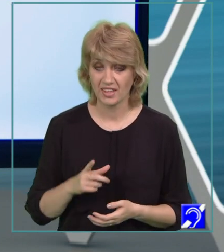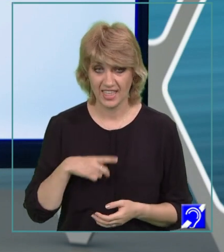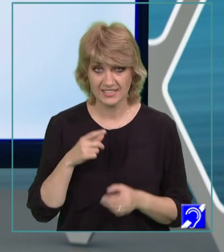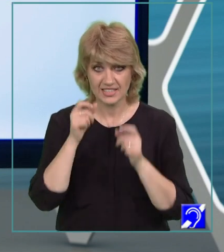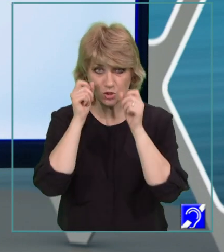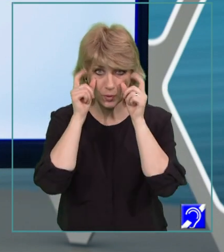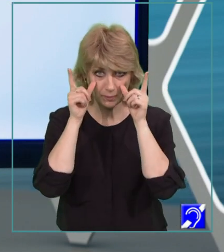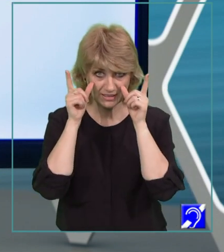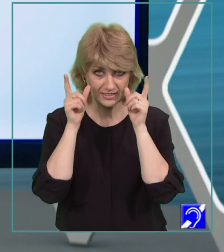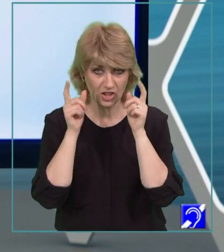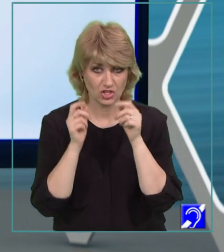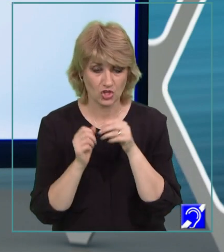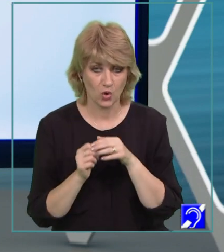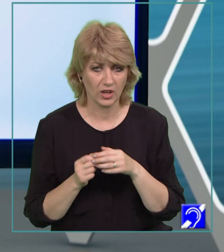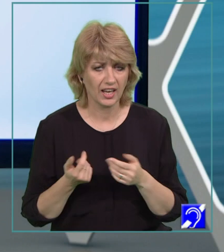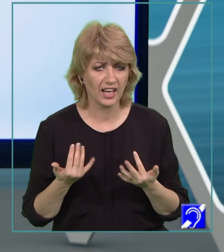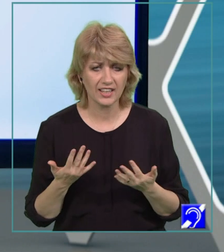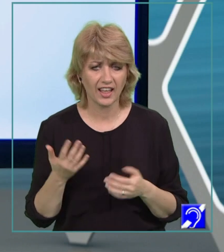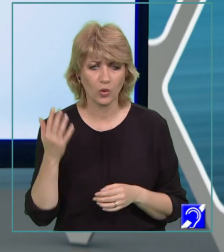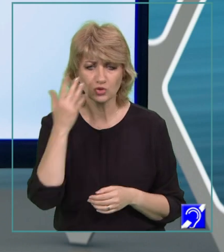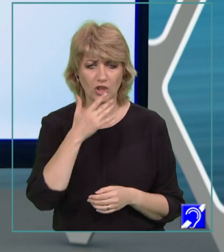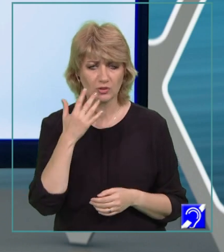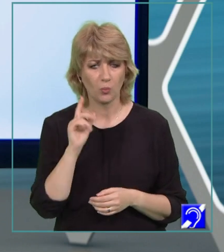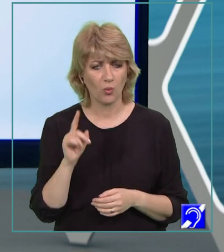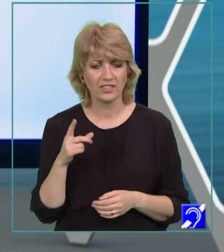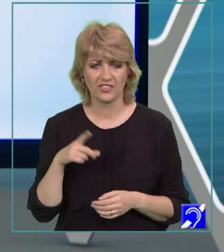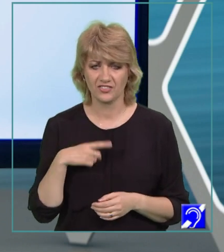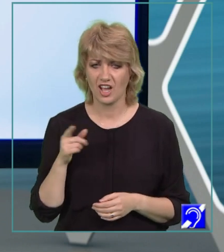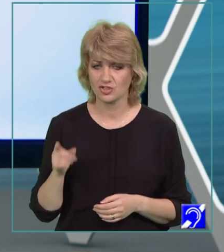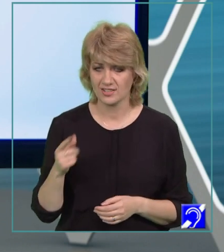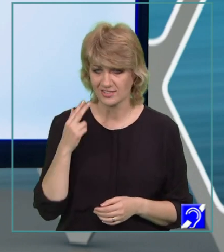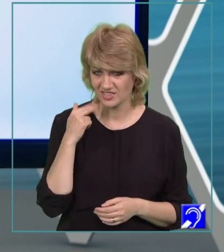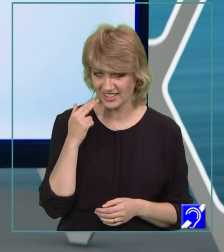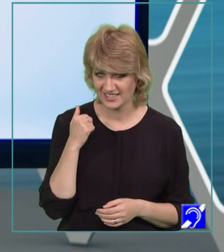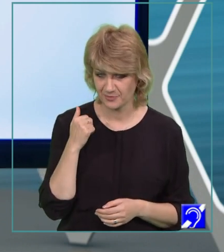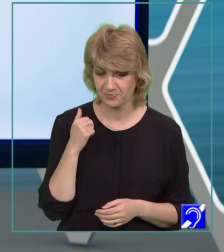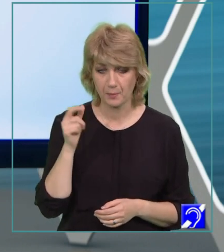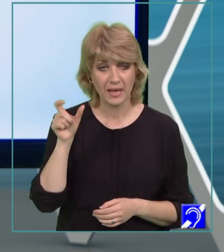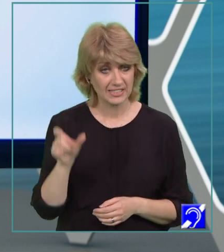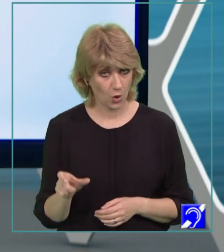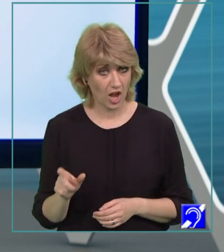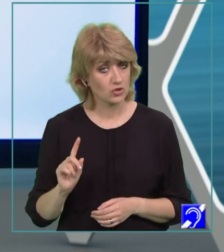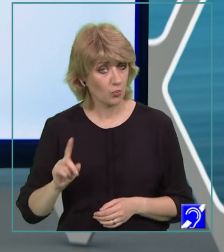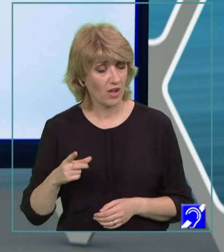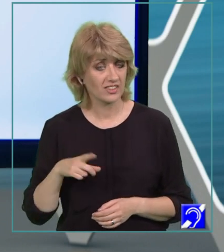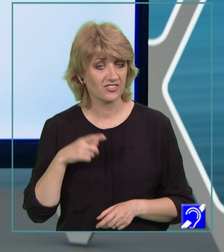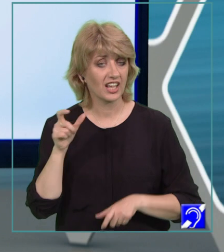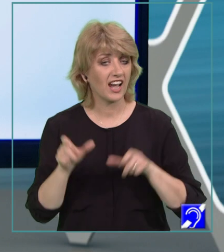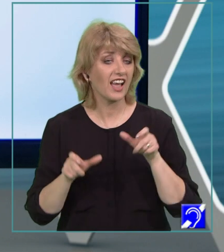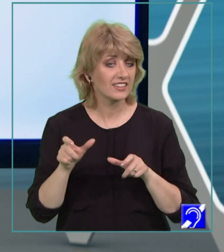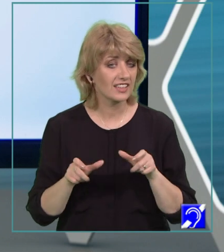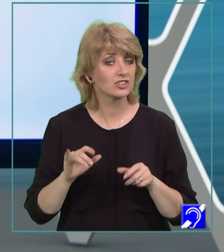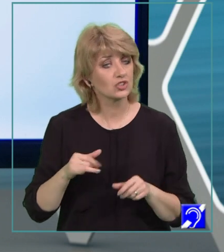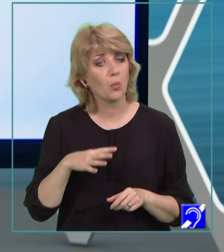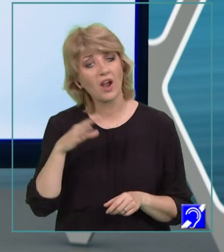surprinzător cât de cuceritoare poate fi această fetiță. Personajul poate fi caracterizat